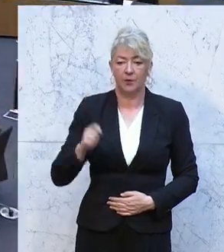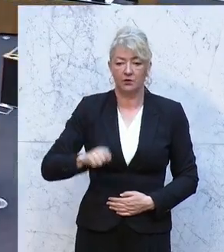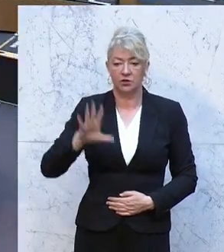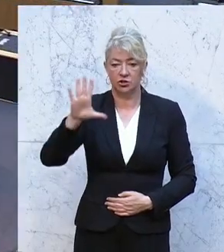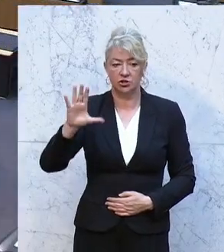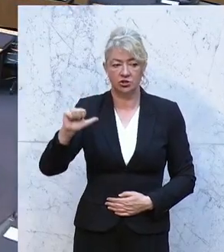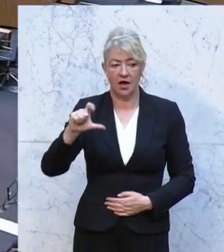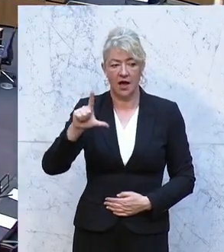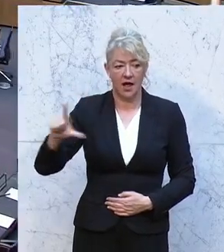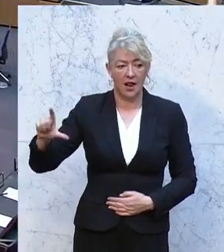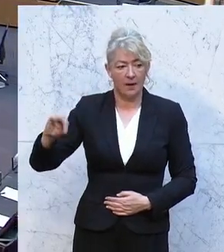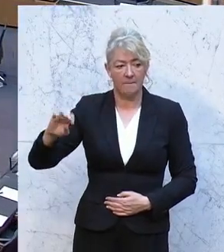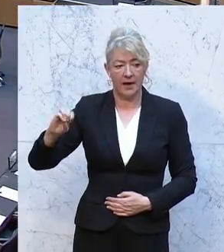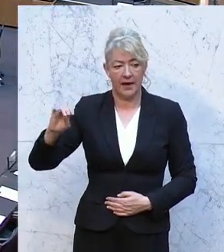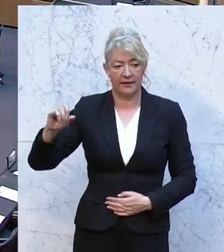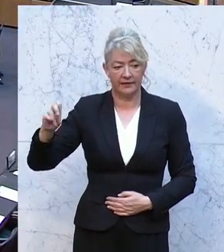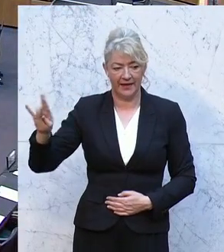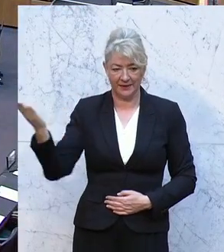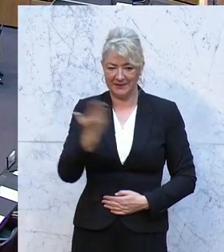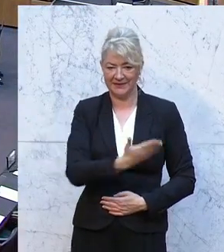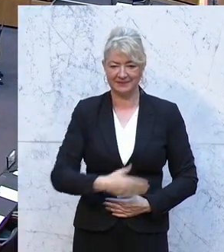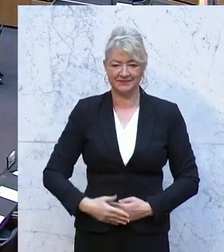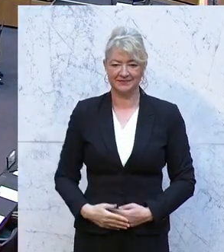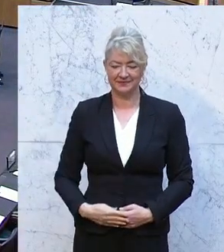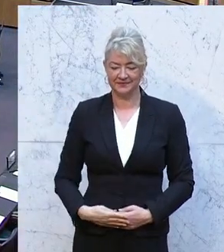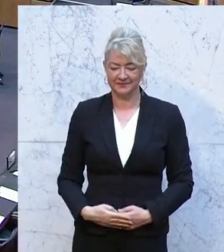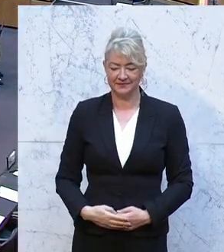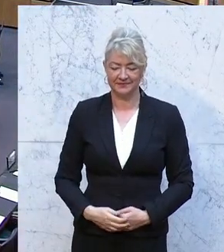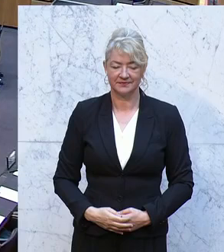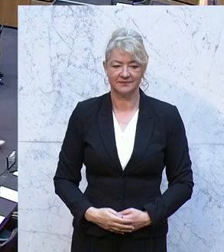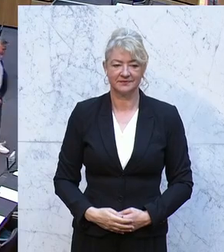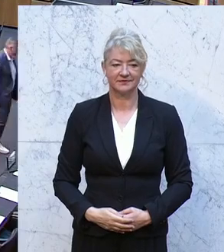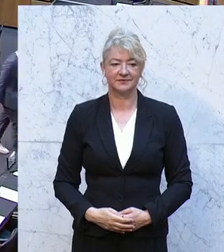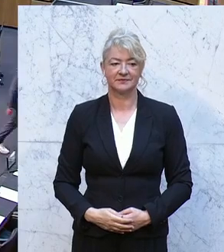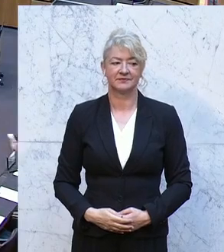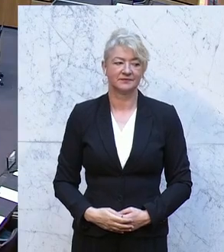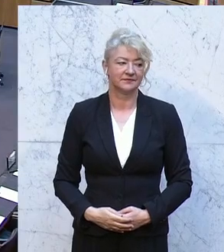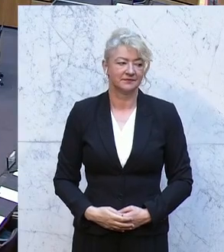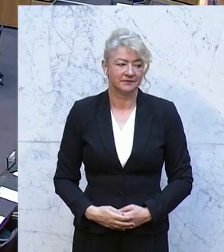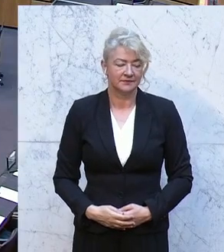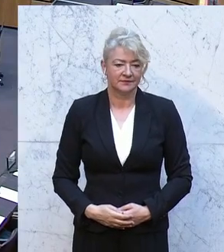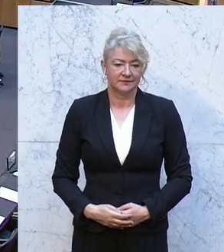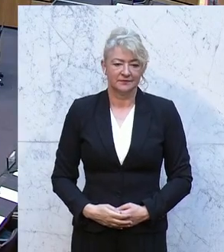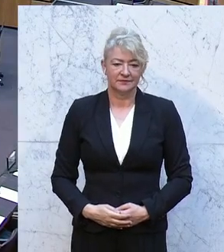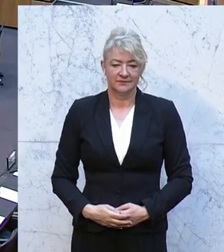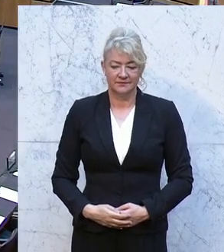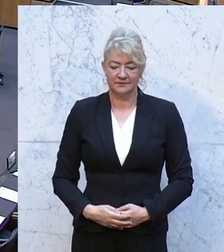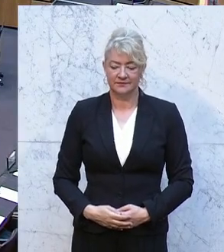Ralf Schallmeiner ist Gesundheitssprecher der Grünen. Ralf Schallmeiner